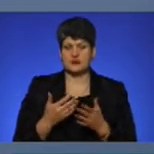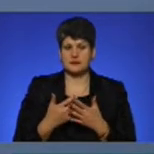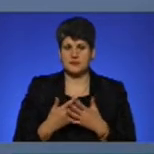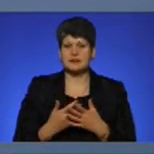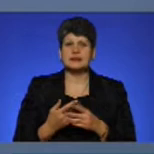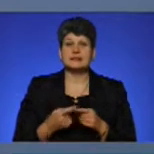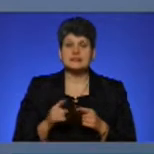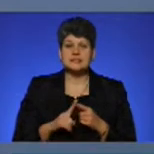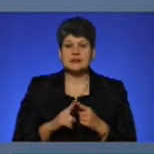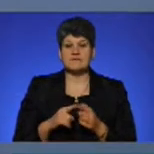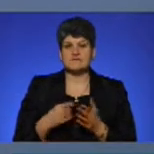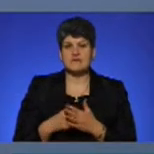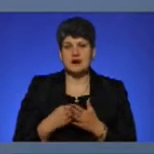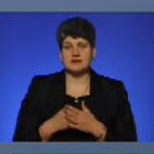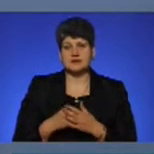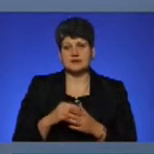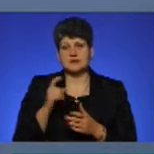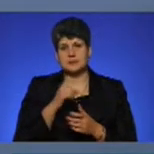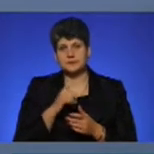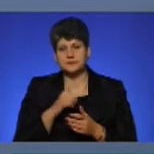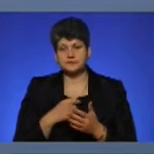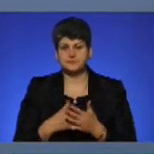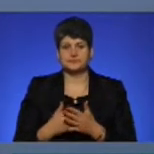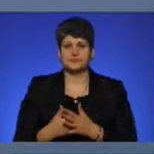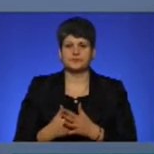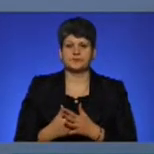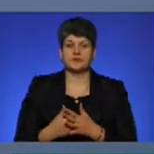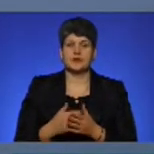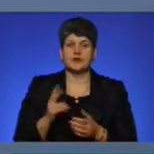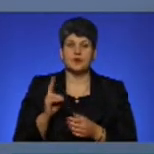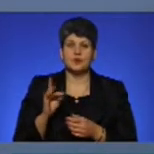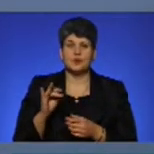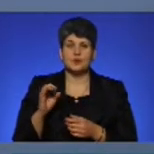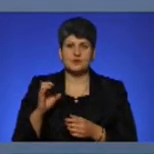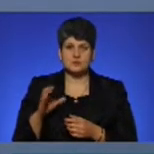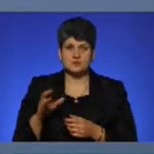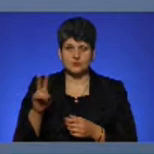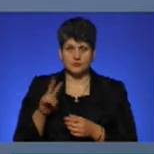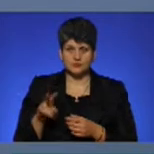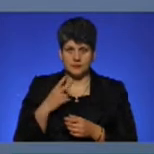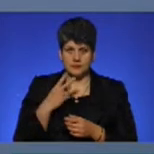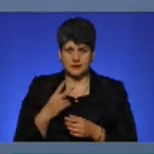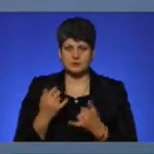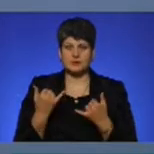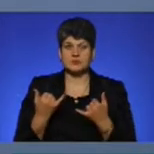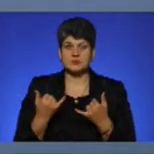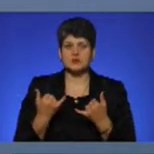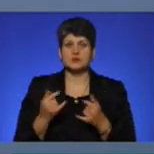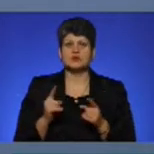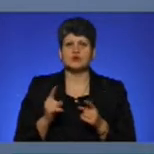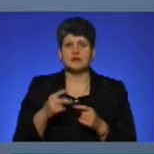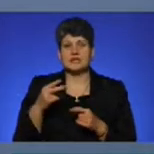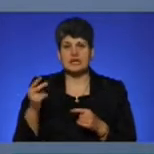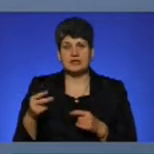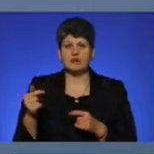вартість паливно-мастильних матеріалів, курс валют, ми зараз бачимо, що дещо курс євро і